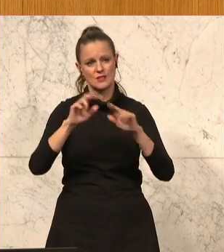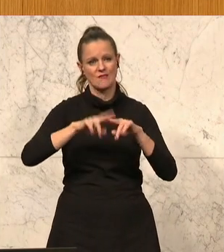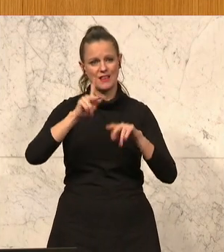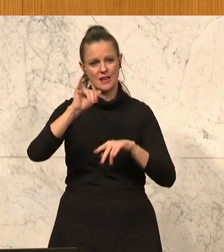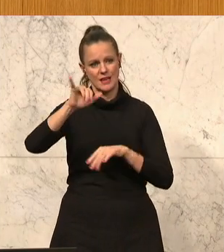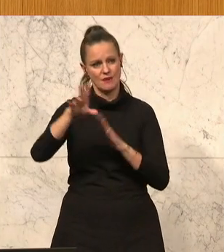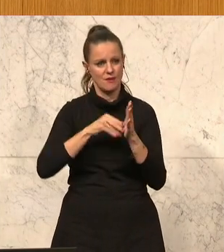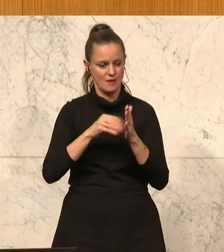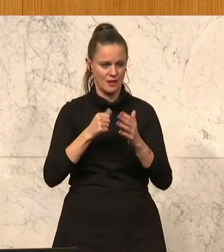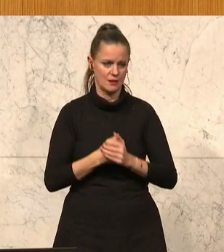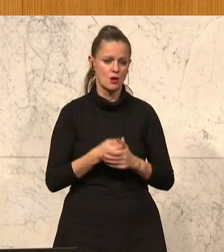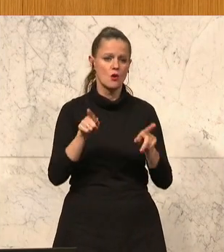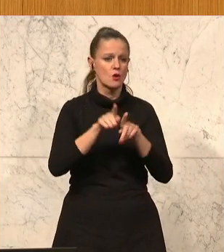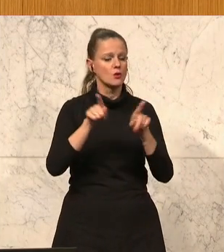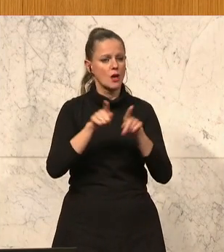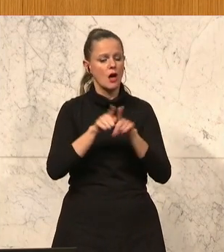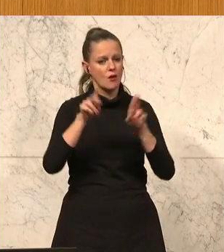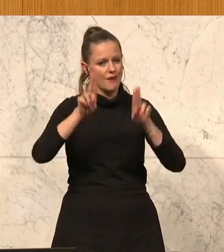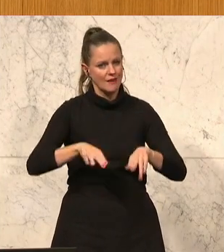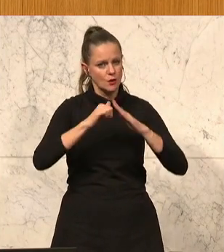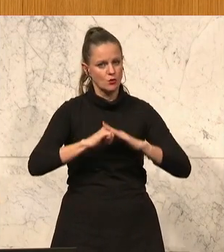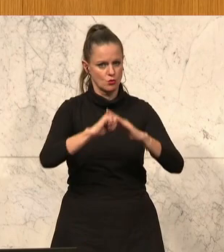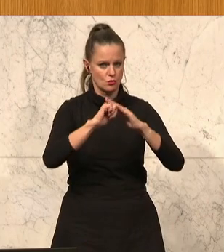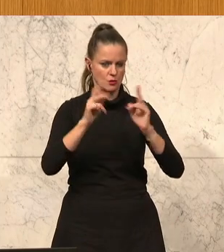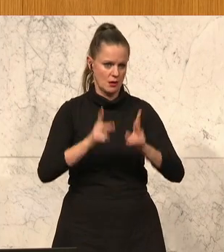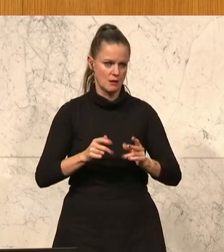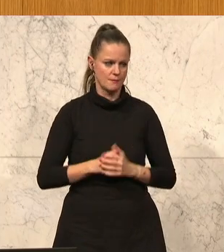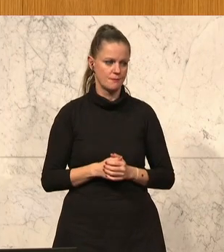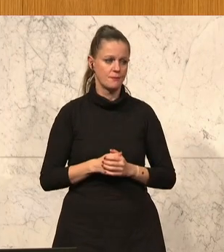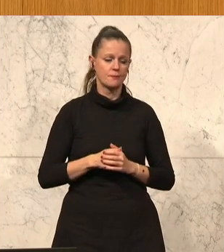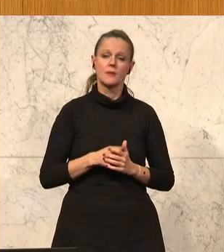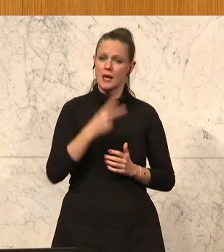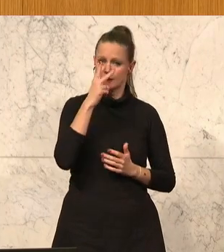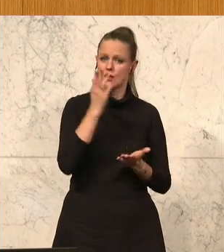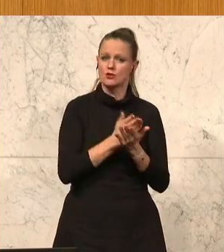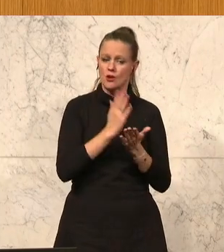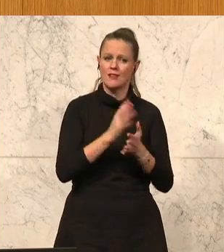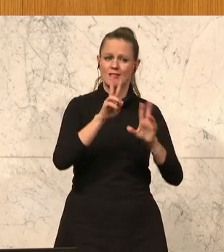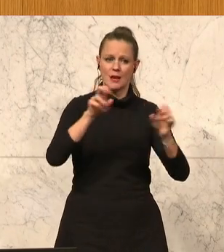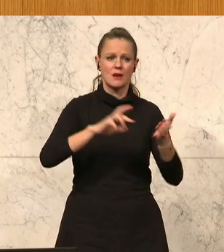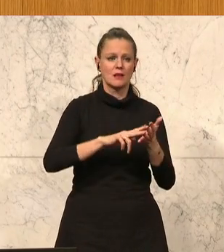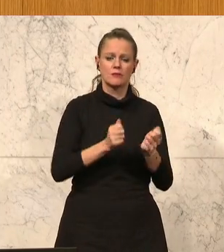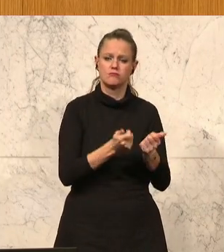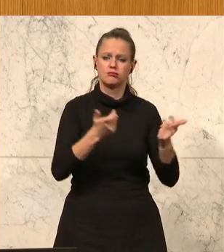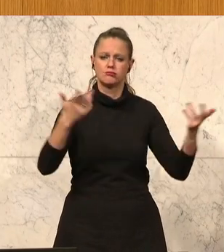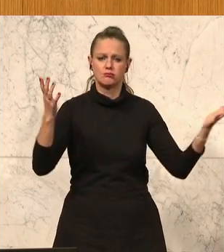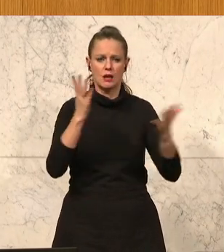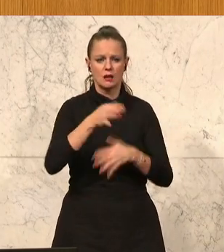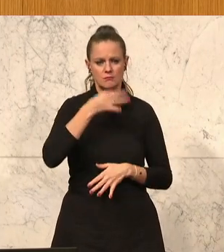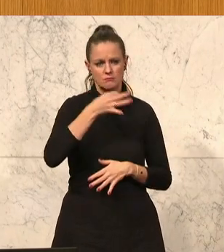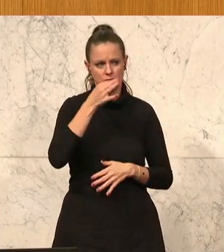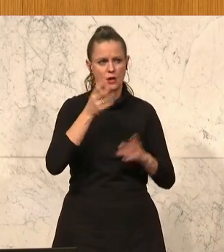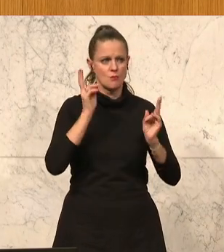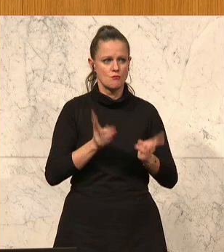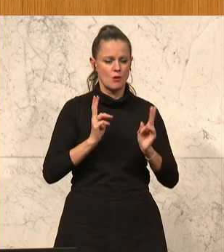KI einsetzen wollen und hier rechtlich auch zu unterstützen. Sie sehen, es gäbe zur Digitalisierung noch vieles, vieles mehr zu sagen,